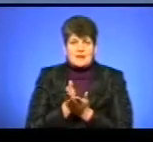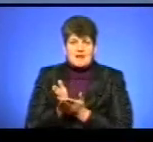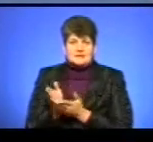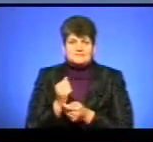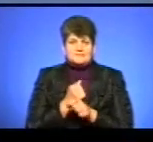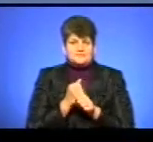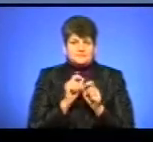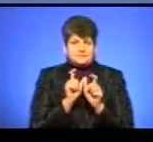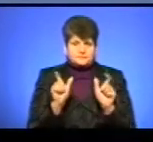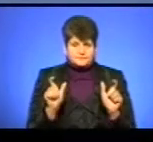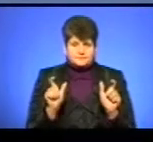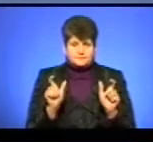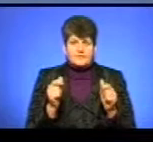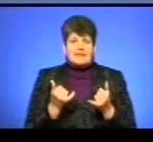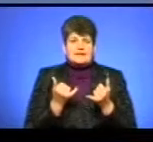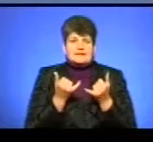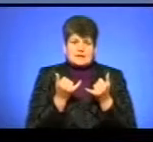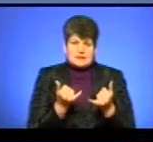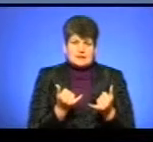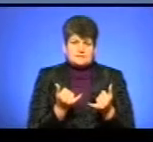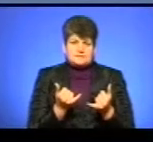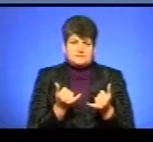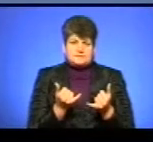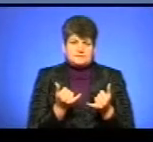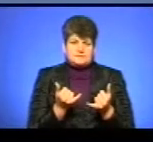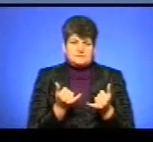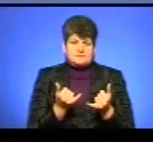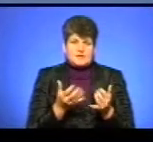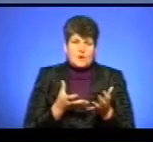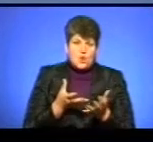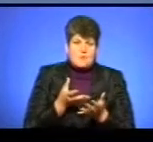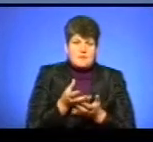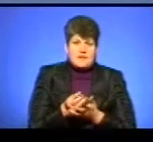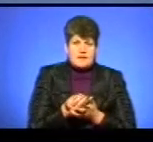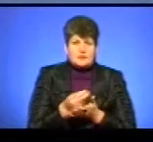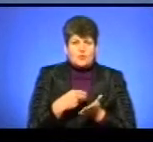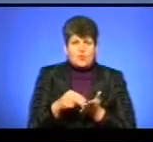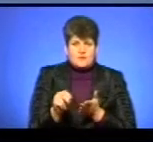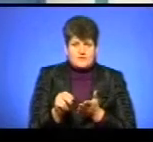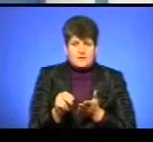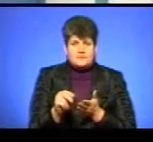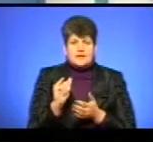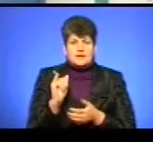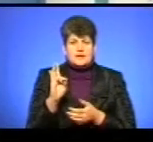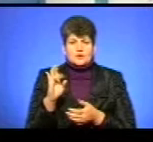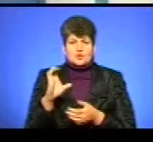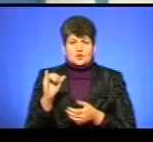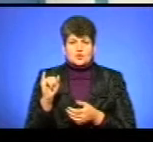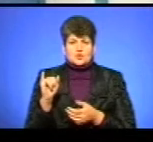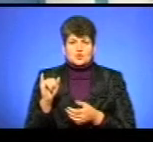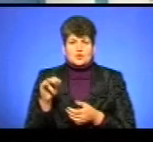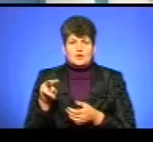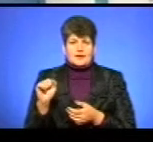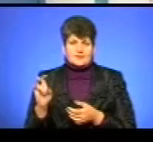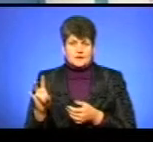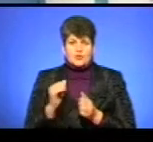мережу безпосередньо для оплати і закупівлі інсулінів. Тобто кожен